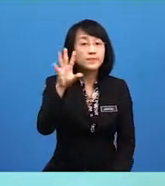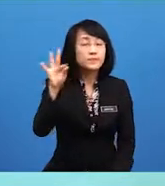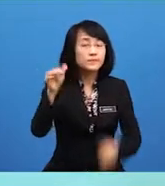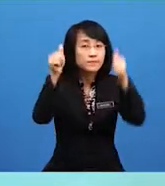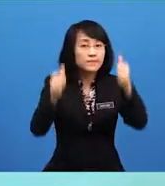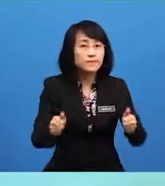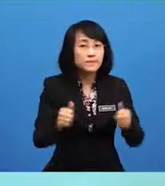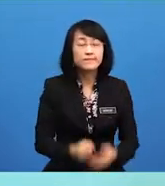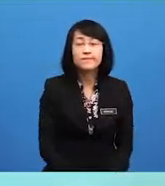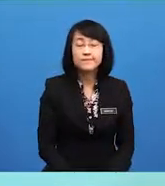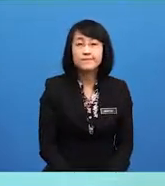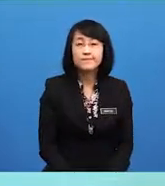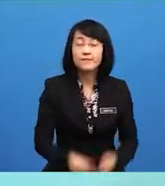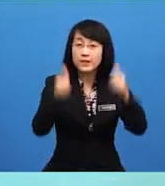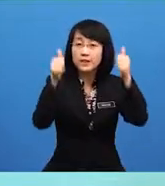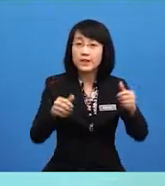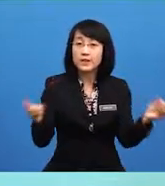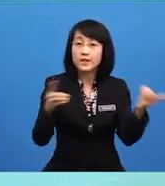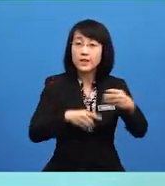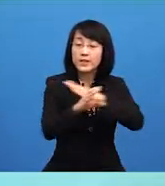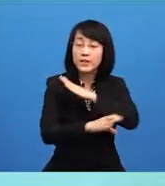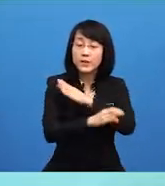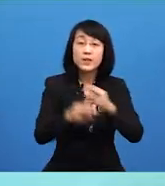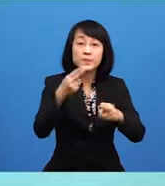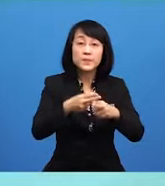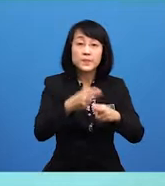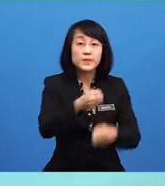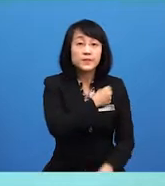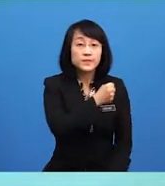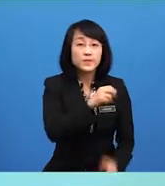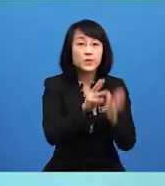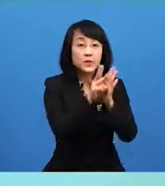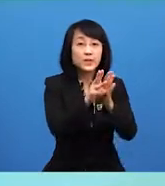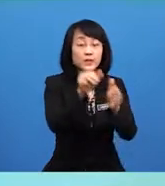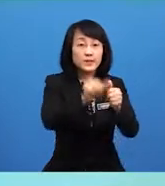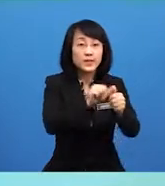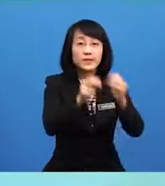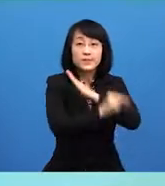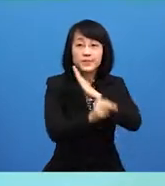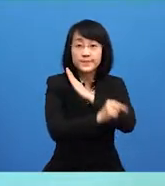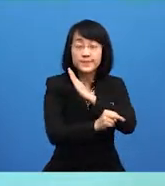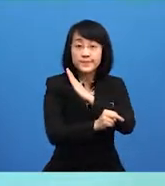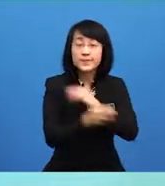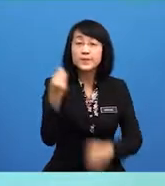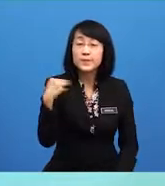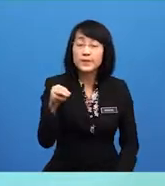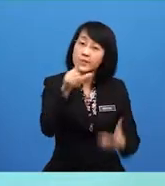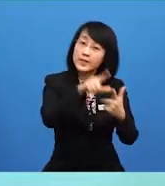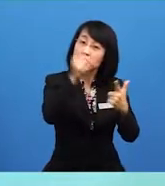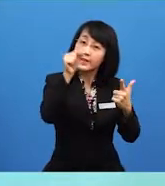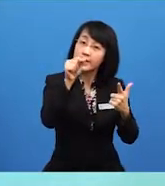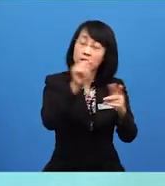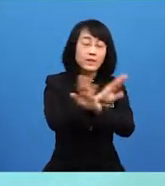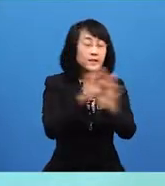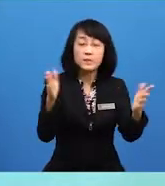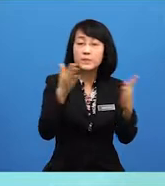ahli. Ahli Dewan Negara yang digelar Senat ini mewakili setiap negeri dan mereka dilantik tanpa